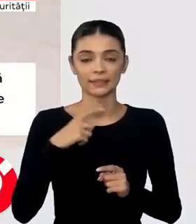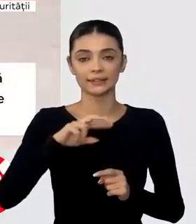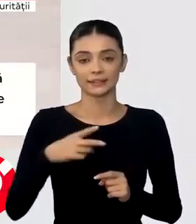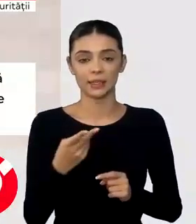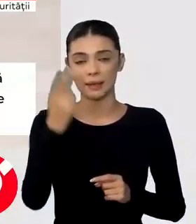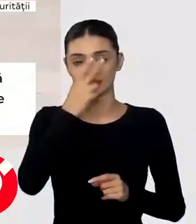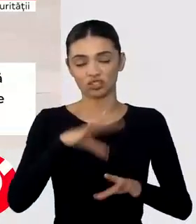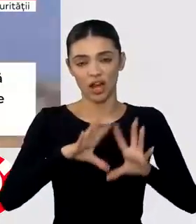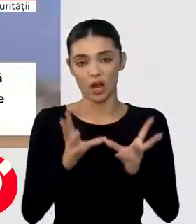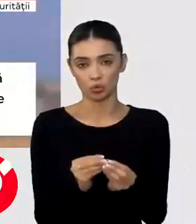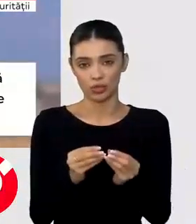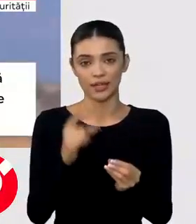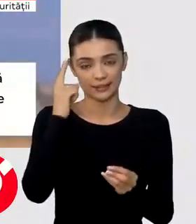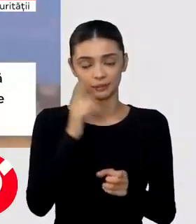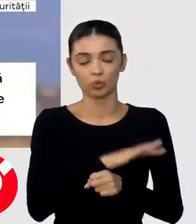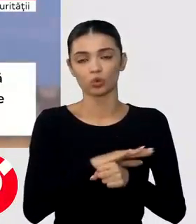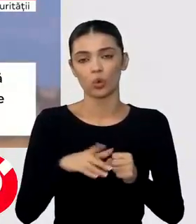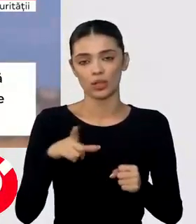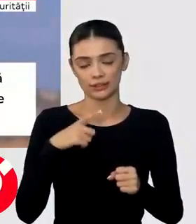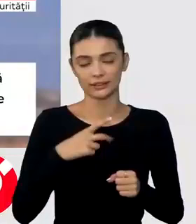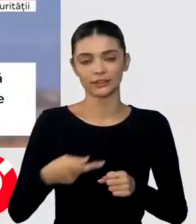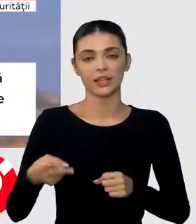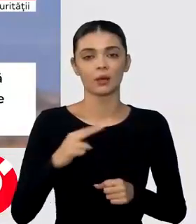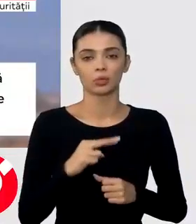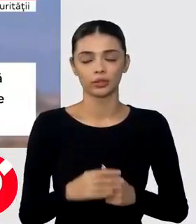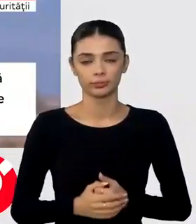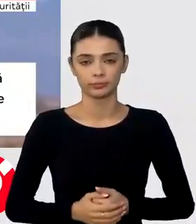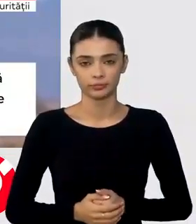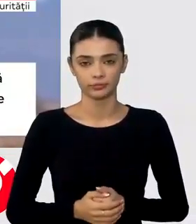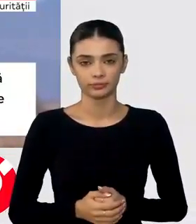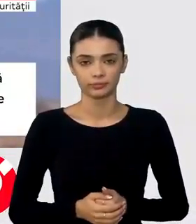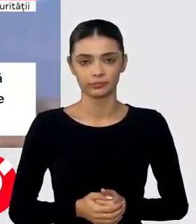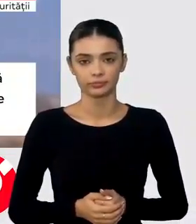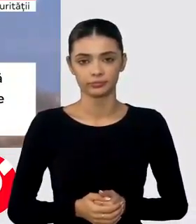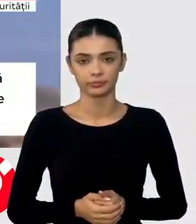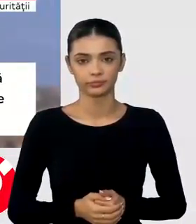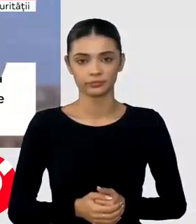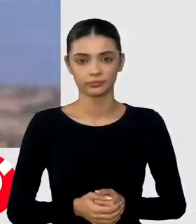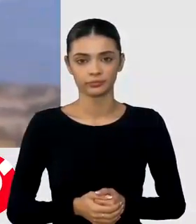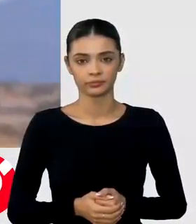administrația, atunci totul va fi reluat. Mulțumesc tare mult, Florin, pentru informații!